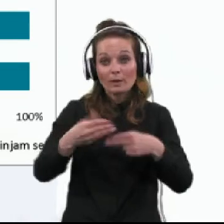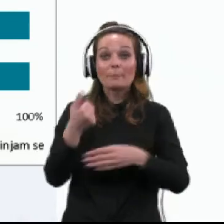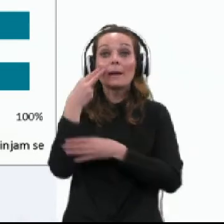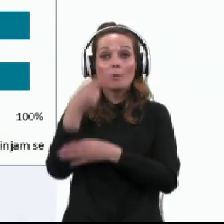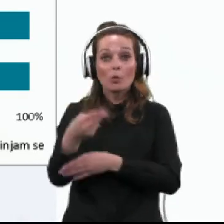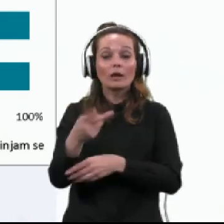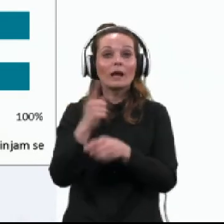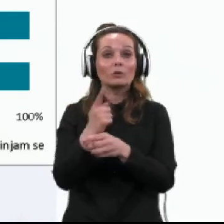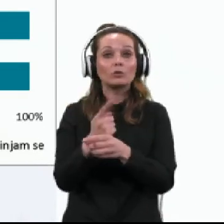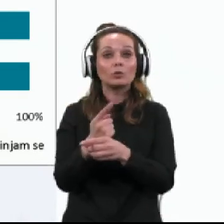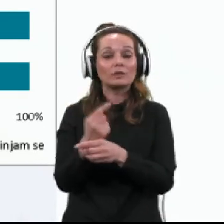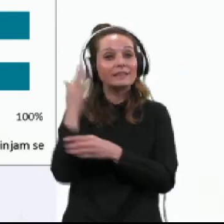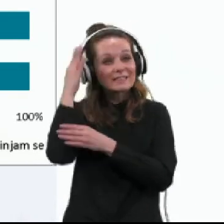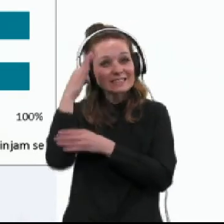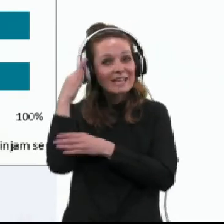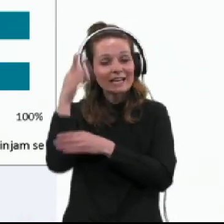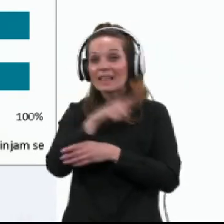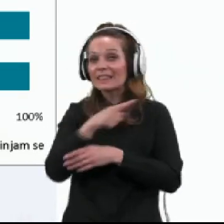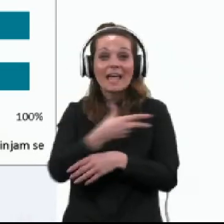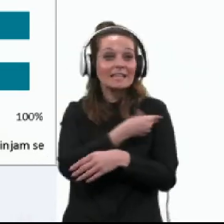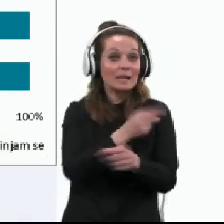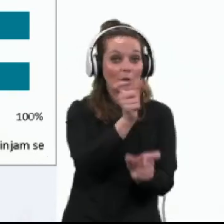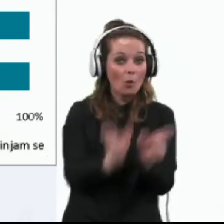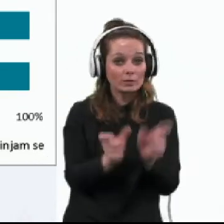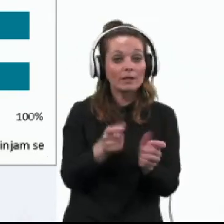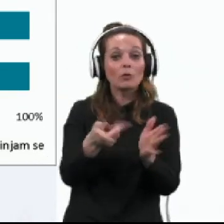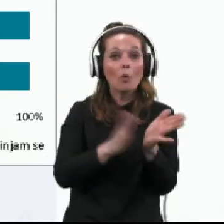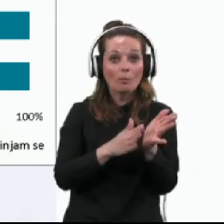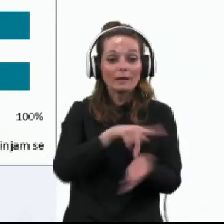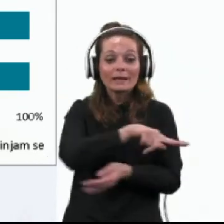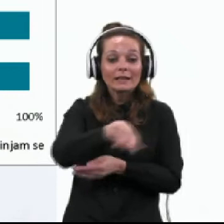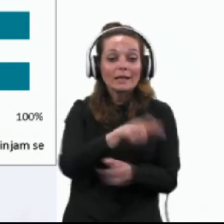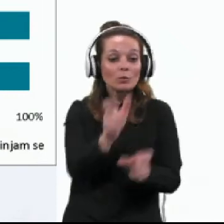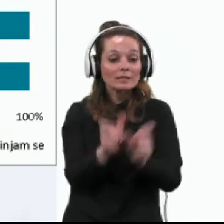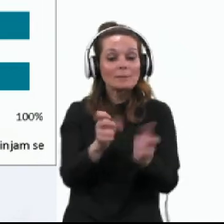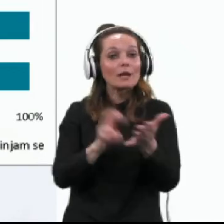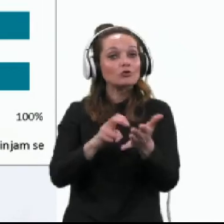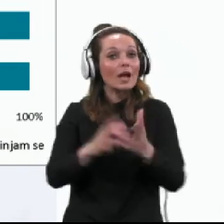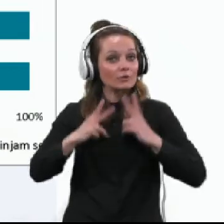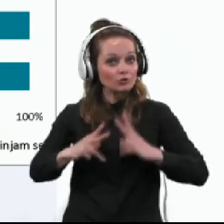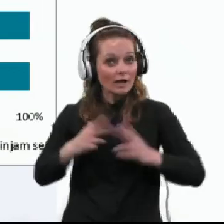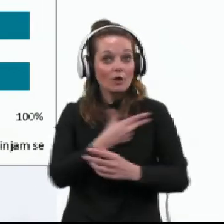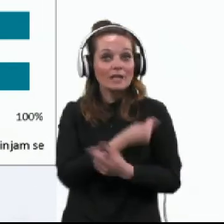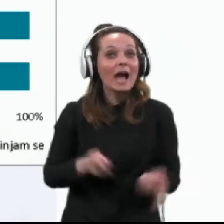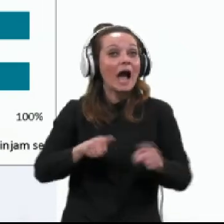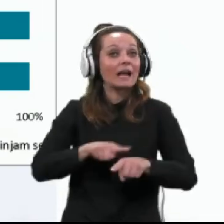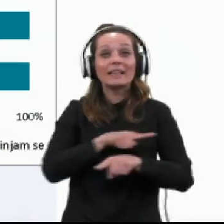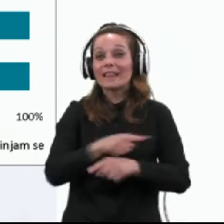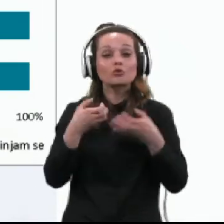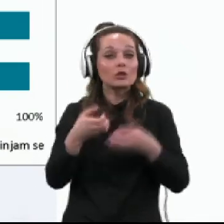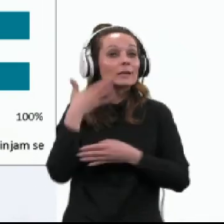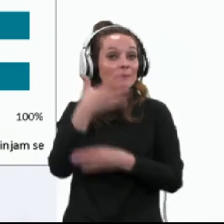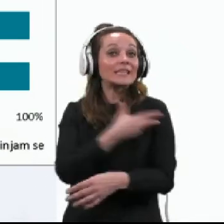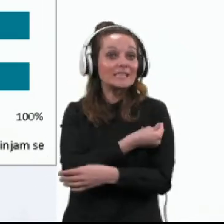pogledali tudi stališča necepljenjih oseb, tistih, ki še čakajo na cepljenje ali ne želijo biti cepljeni